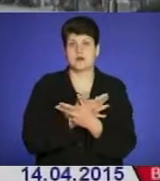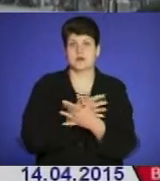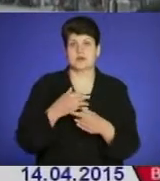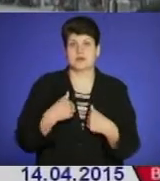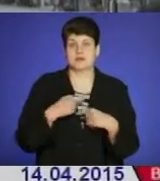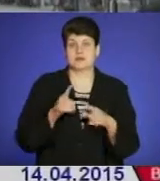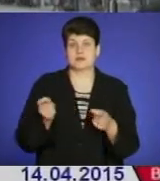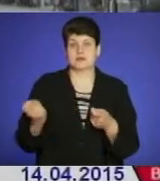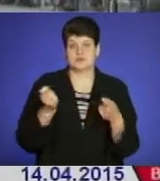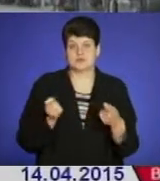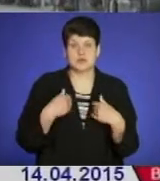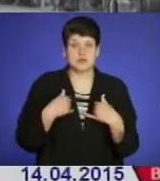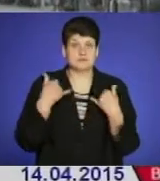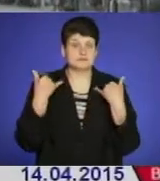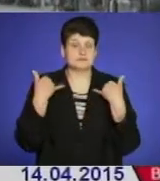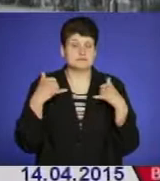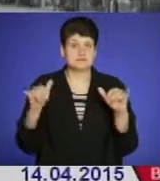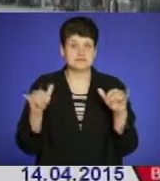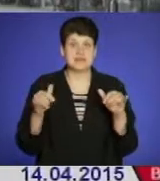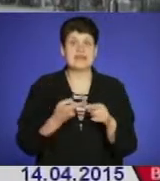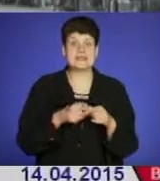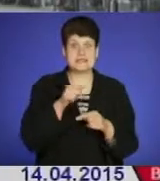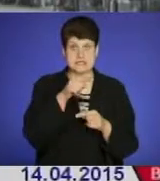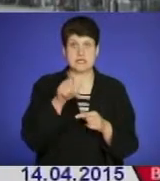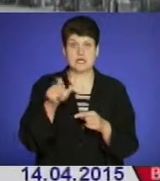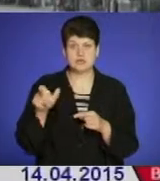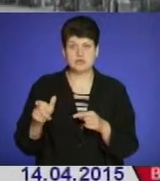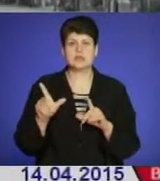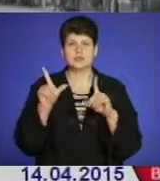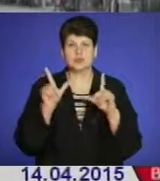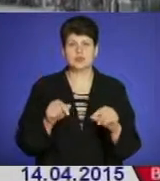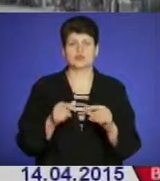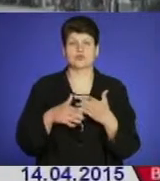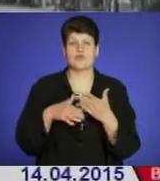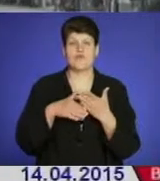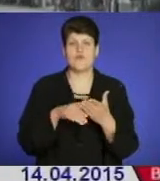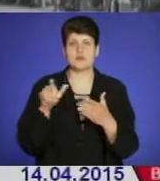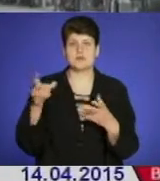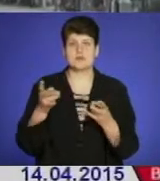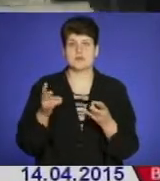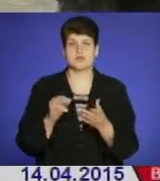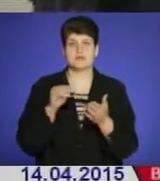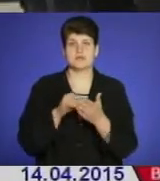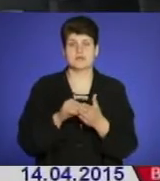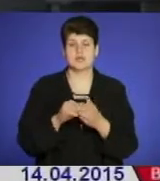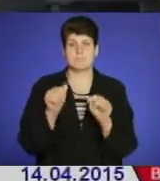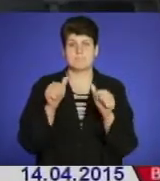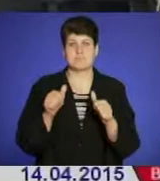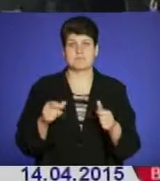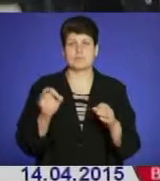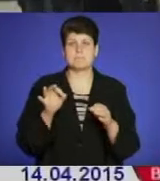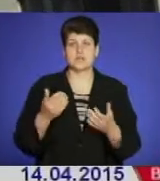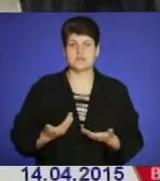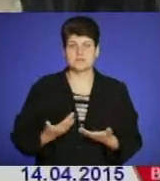Просто це настільки вражає. І ці люди, які їздять волонтерами туди, це люди, яким треба ставити пам'ятник про життя. Автомайданівці